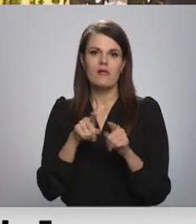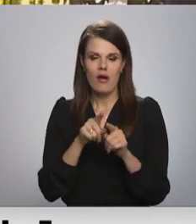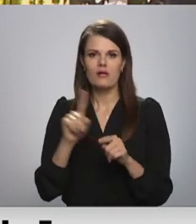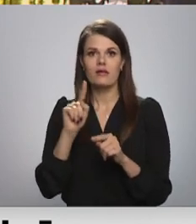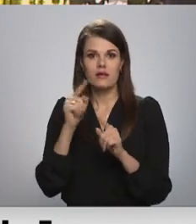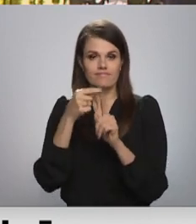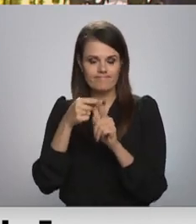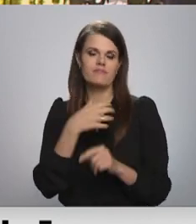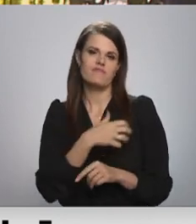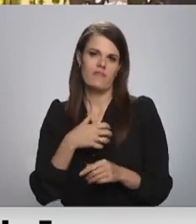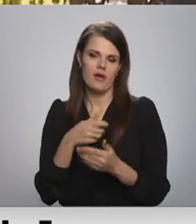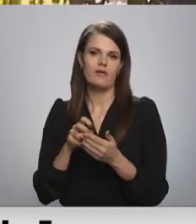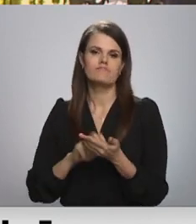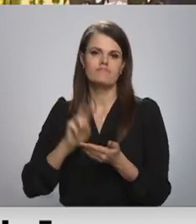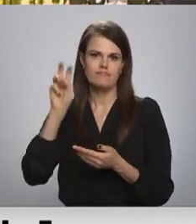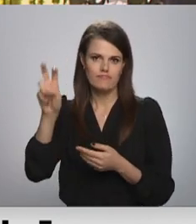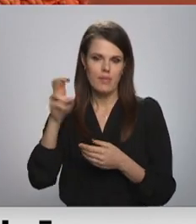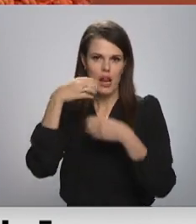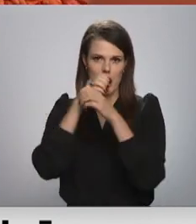laboratoriski. Turpina Vita Anstrate.